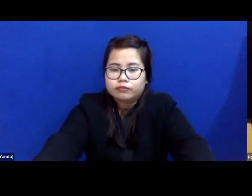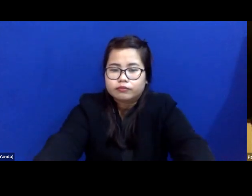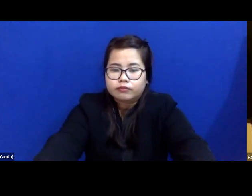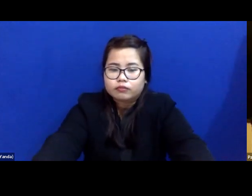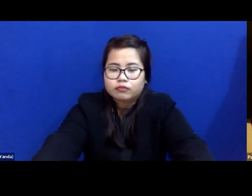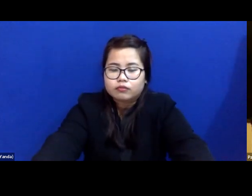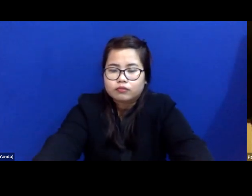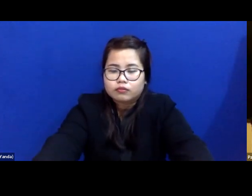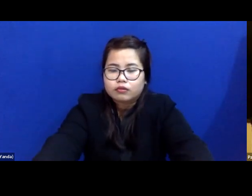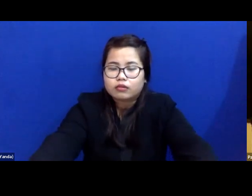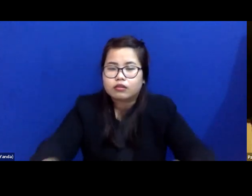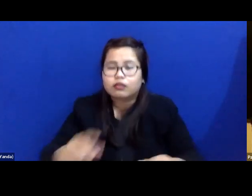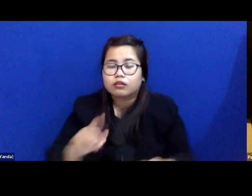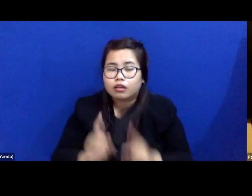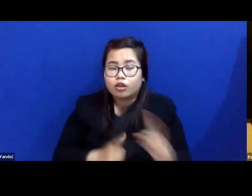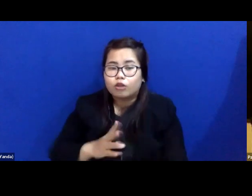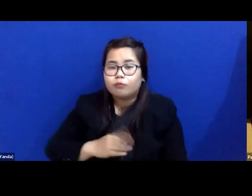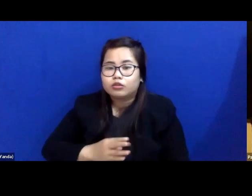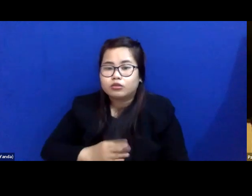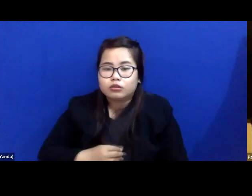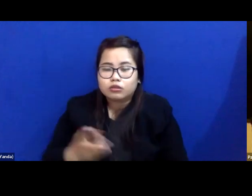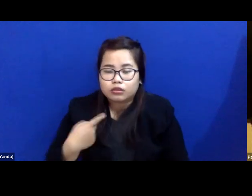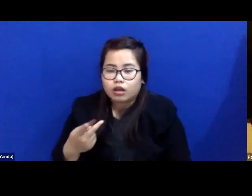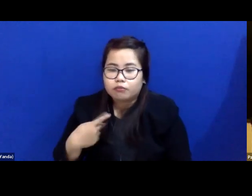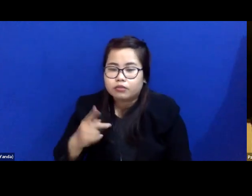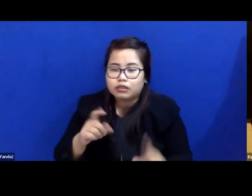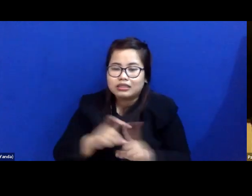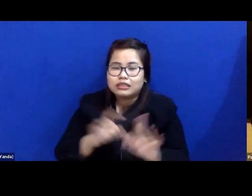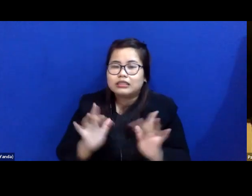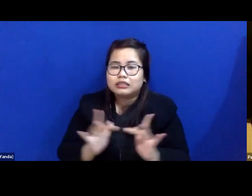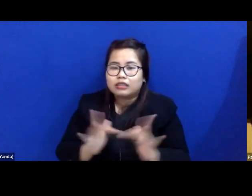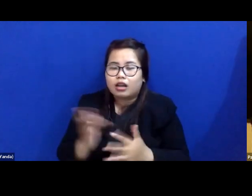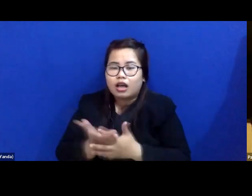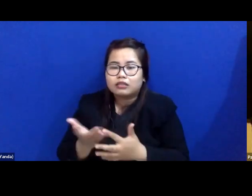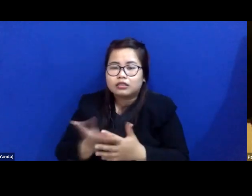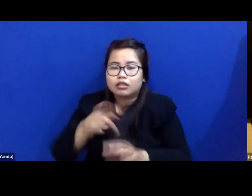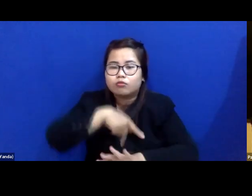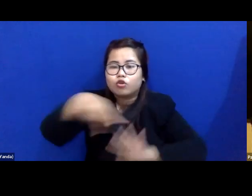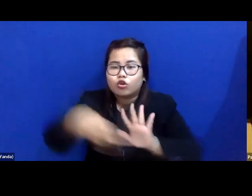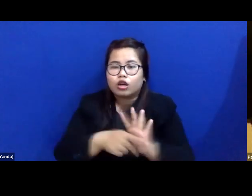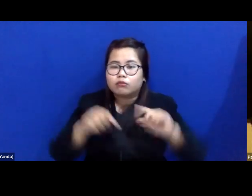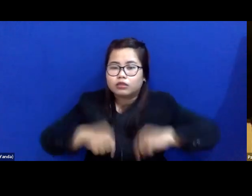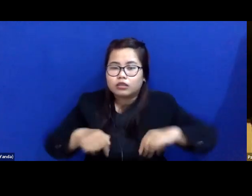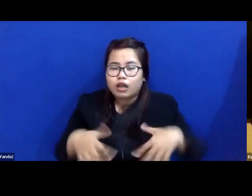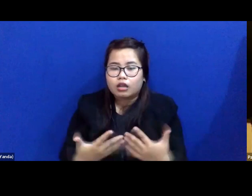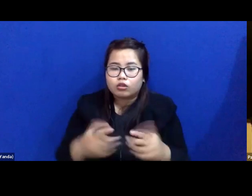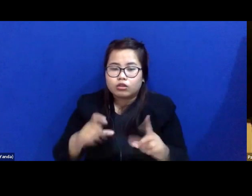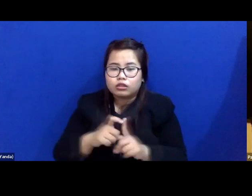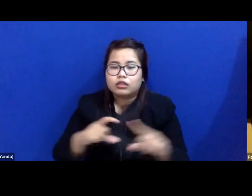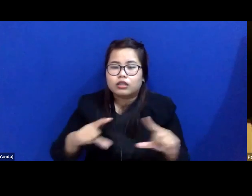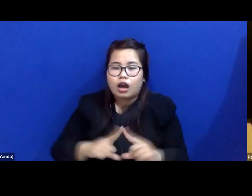Menurut kami, digital access program ini atau di AP ini